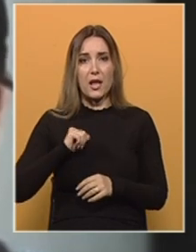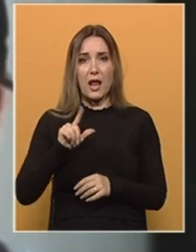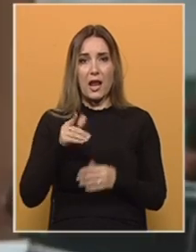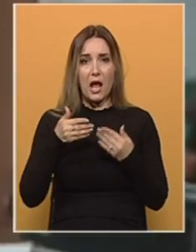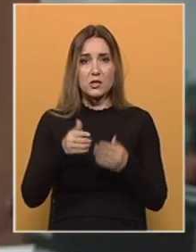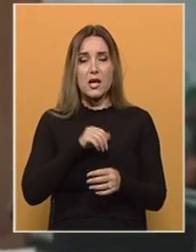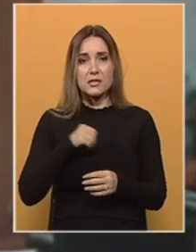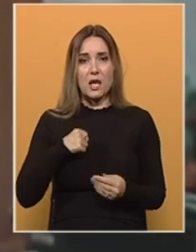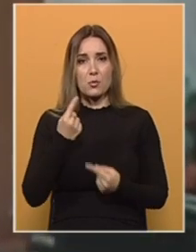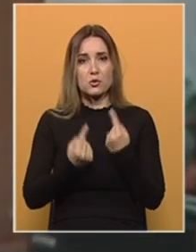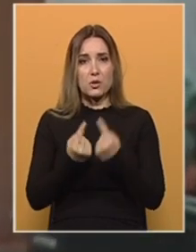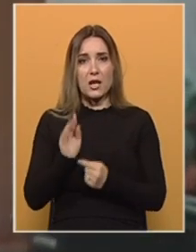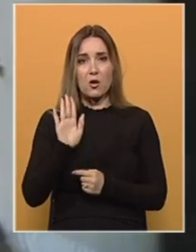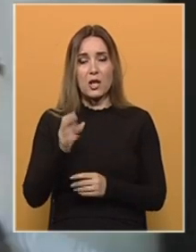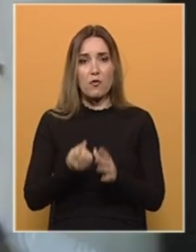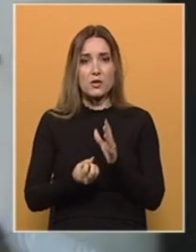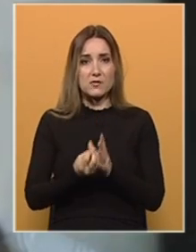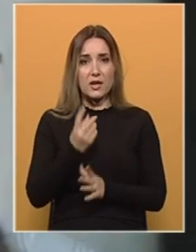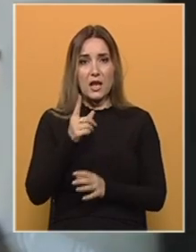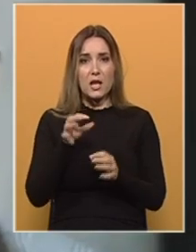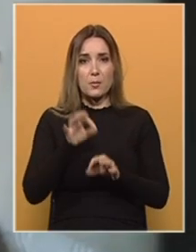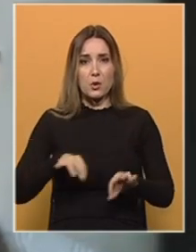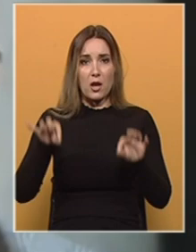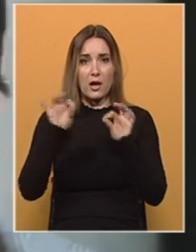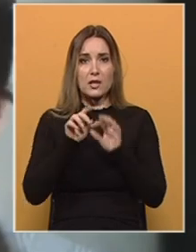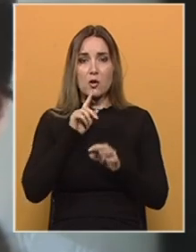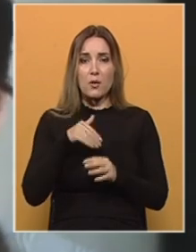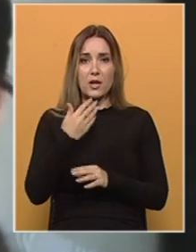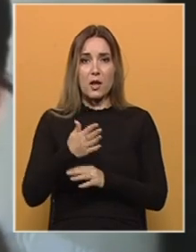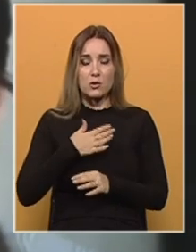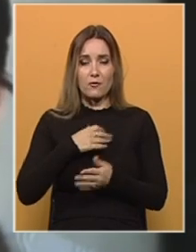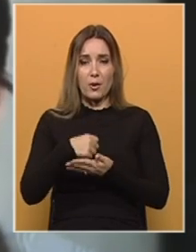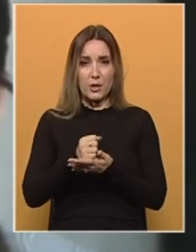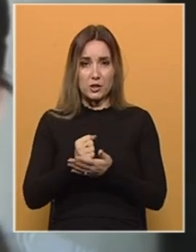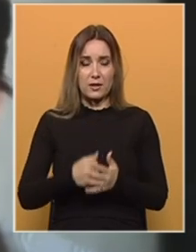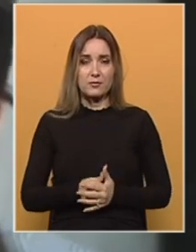lađa samo su neka od njegovih ostvarenja i projekata u kojima je dao svoj pečat.